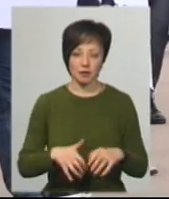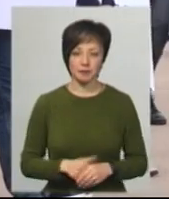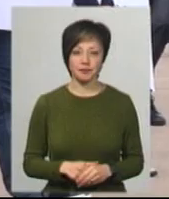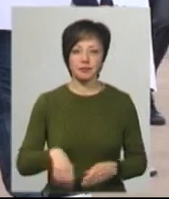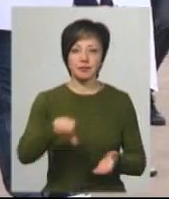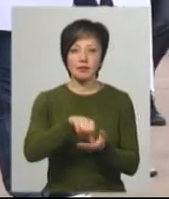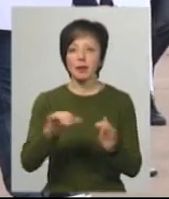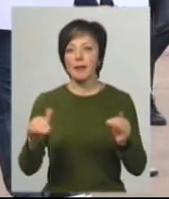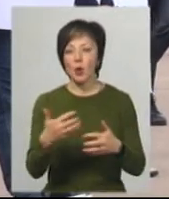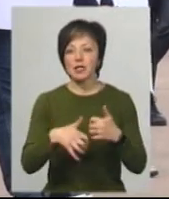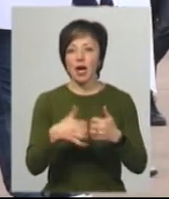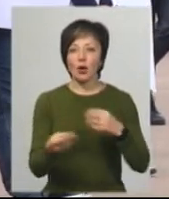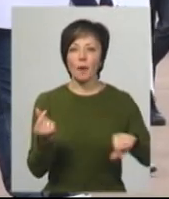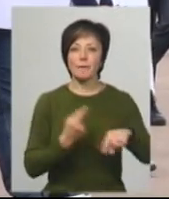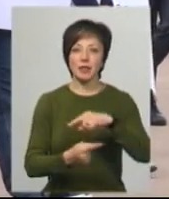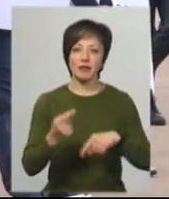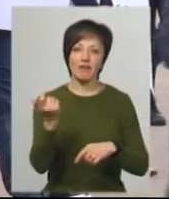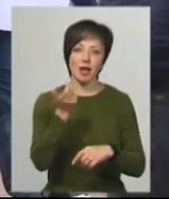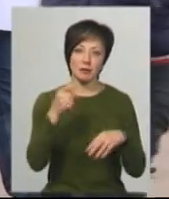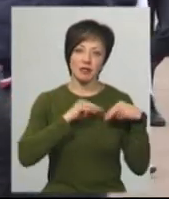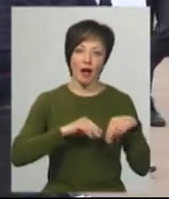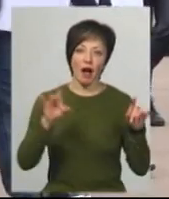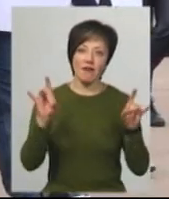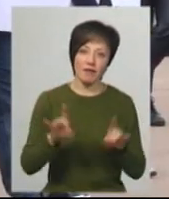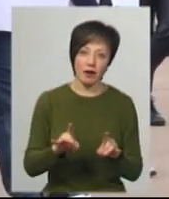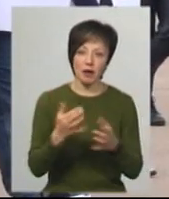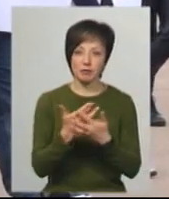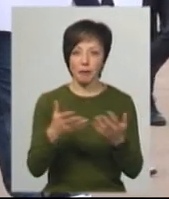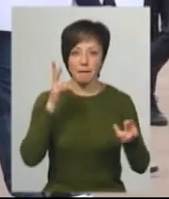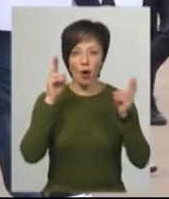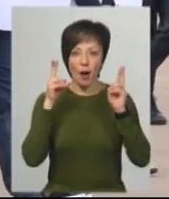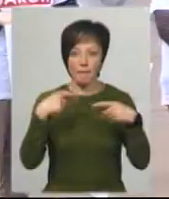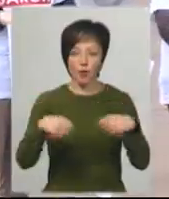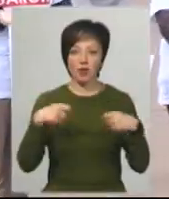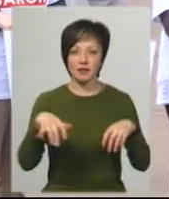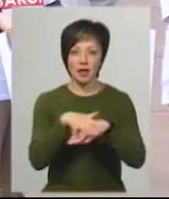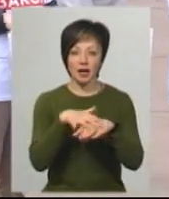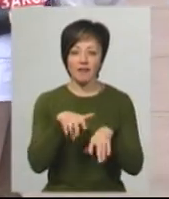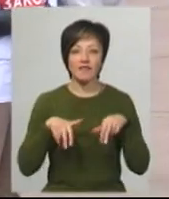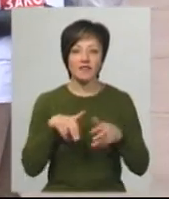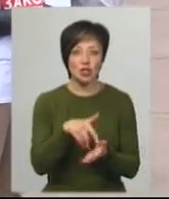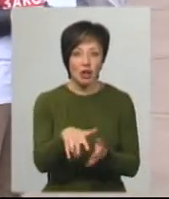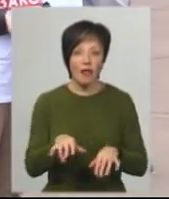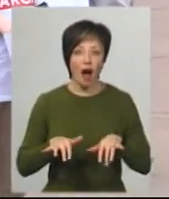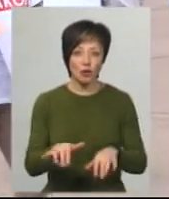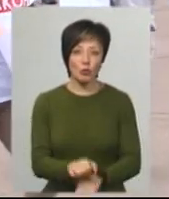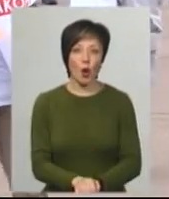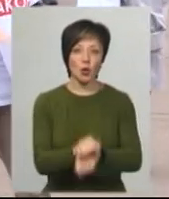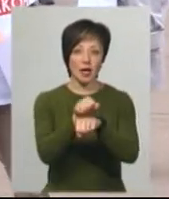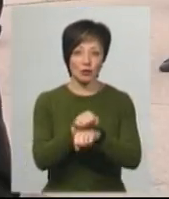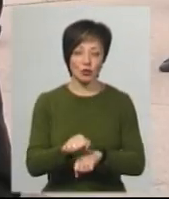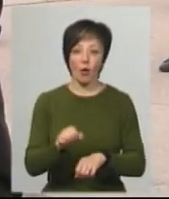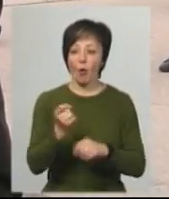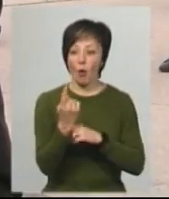Представники малого і середнього бізнесу, власники та працівники кафей, кав'ярень, перукорів, продавці ринків вийшли на акцію протесту на Майдан Незалежності об